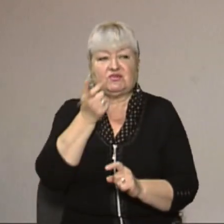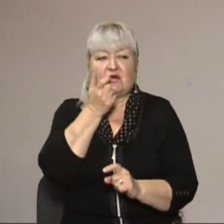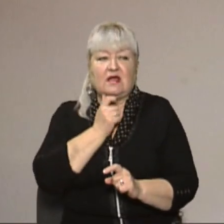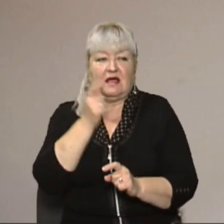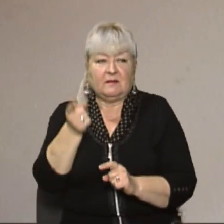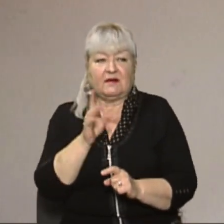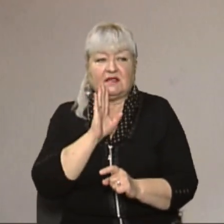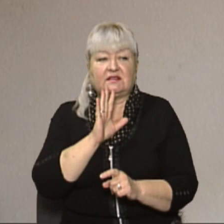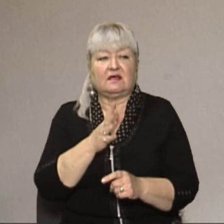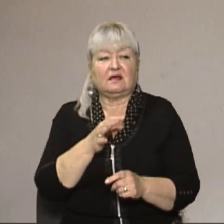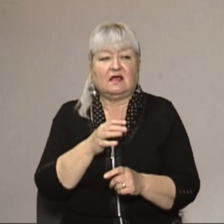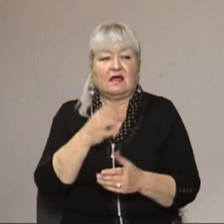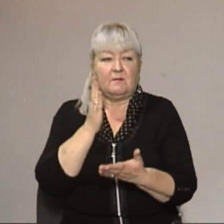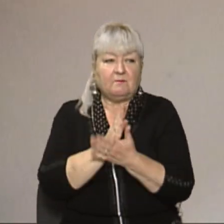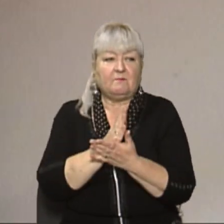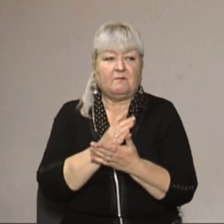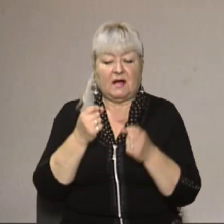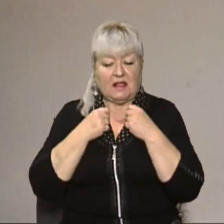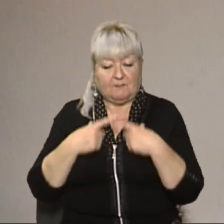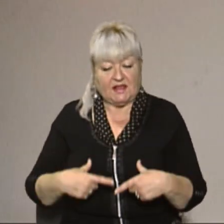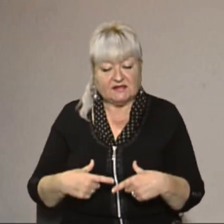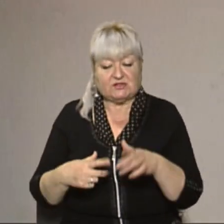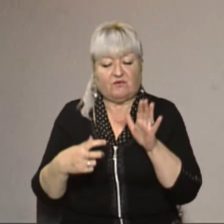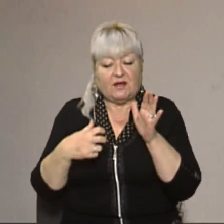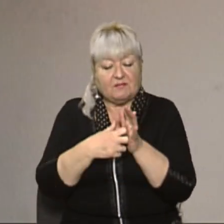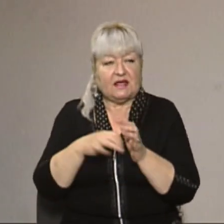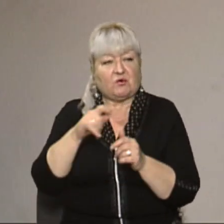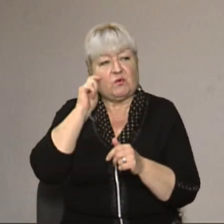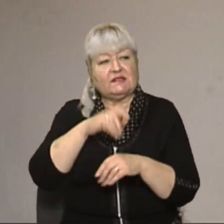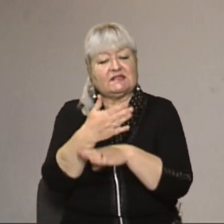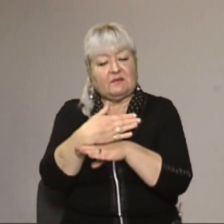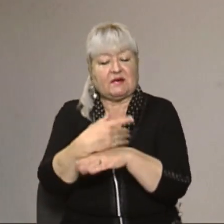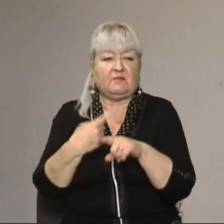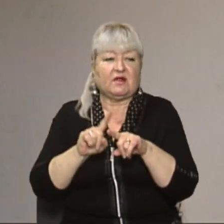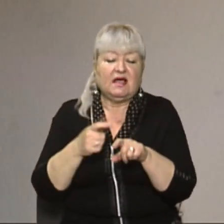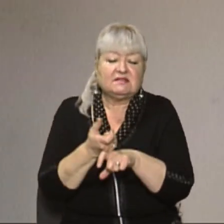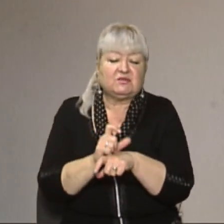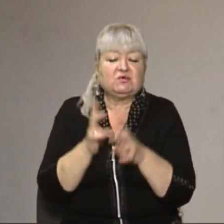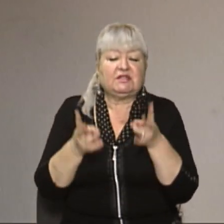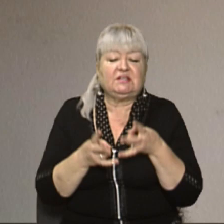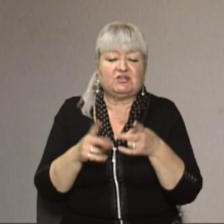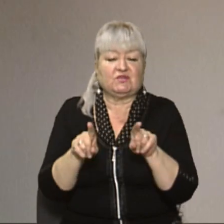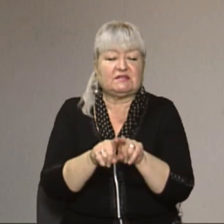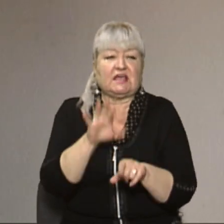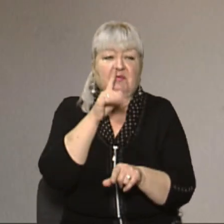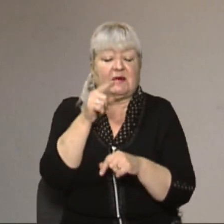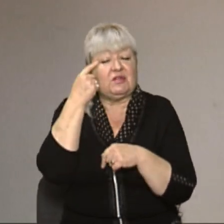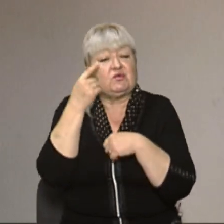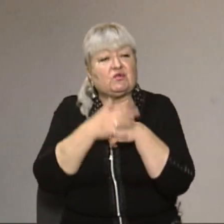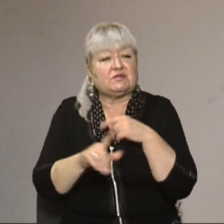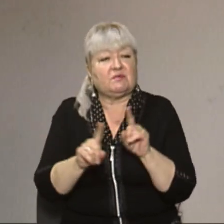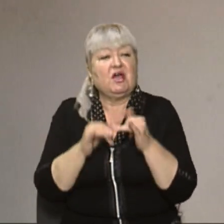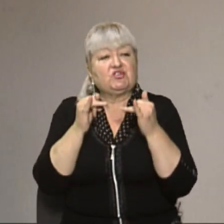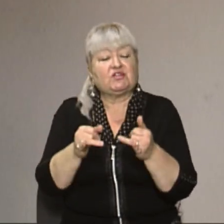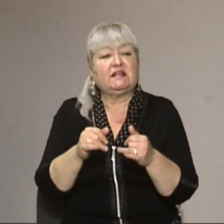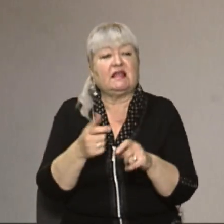сказала, що вона мала з собою пласту в рілейку і український прапор. Це дуже зворушливо, і мені здається, що саме в такі моменти ти розумієш, що для людини